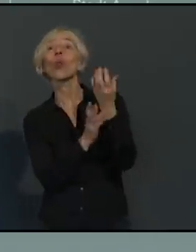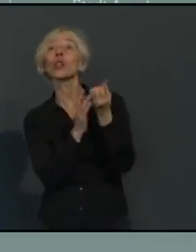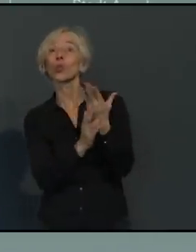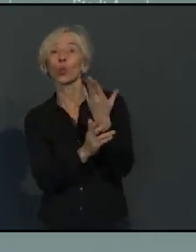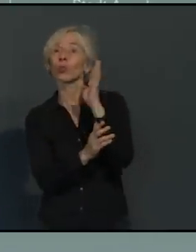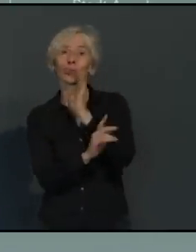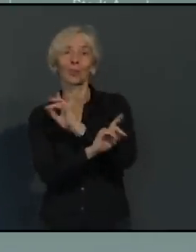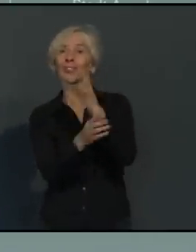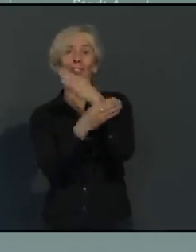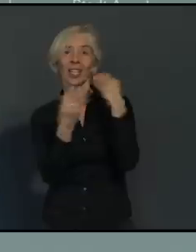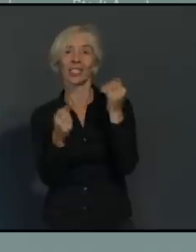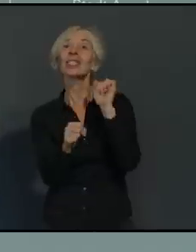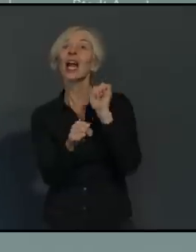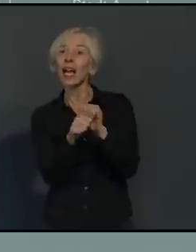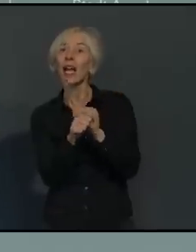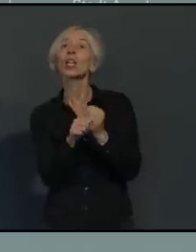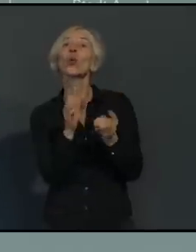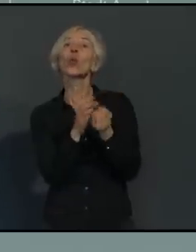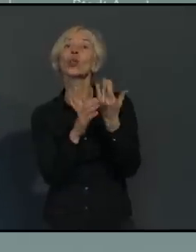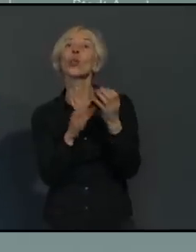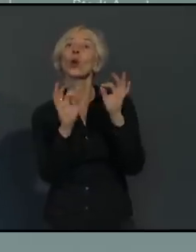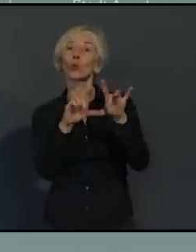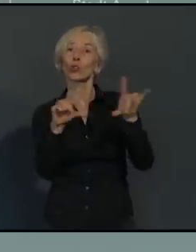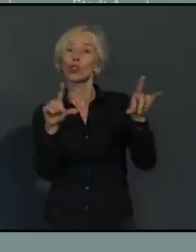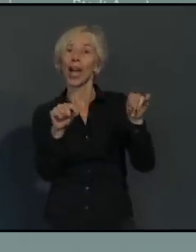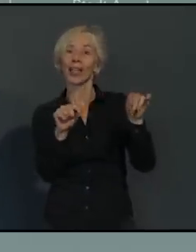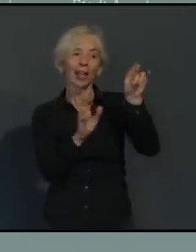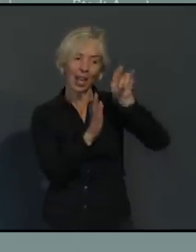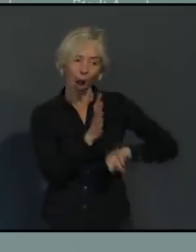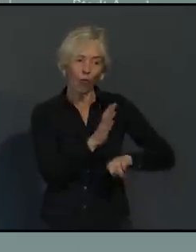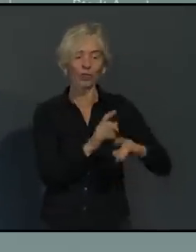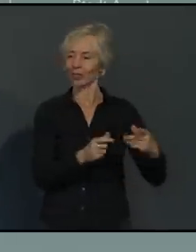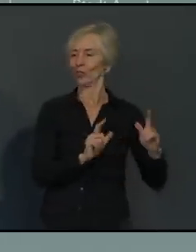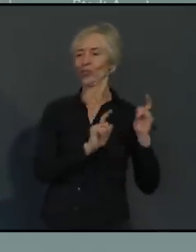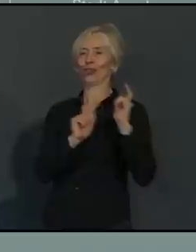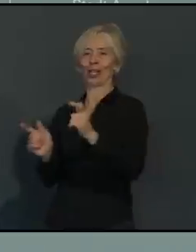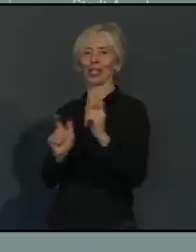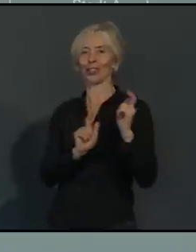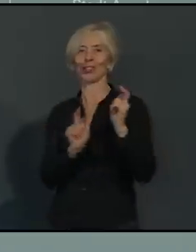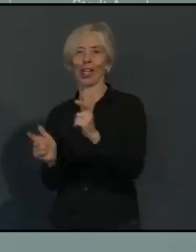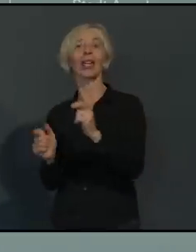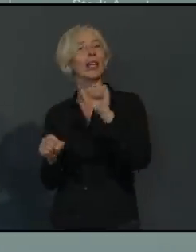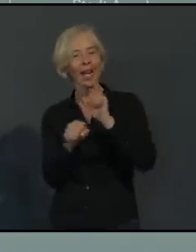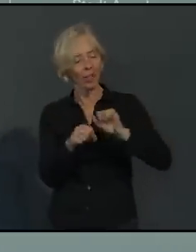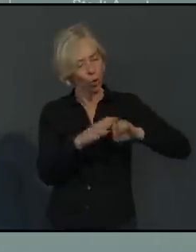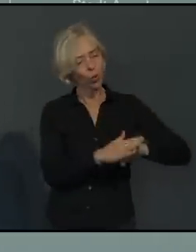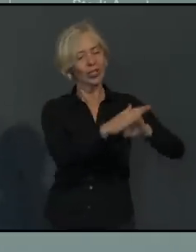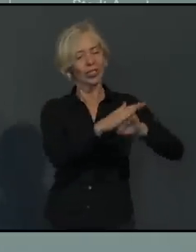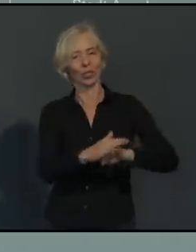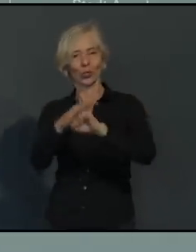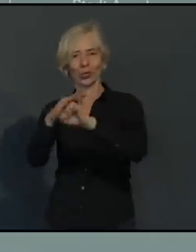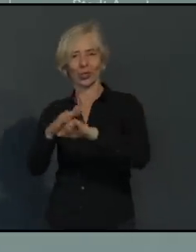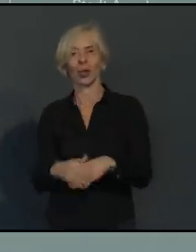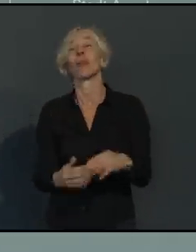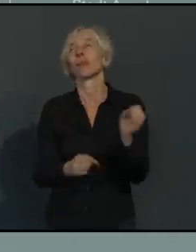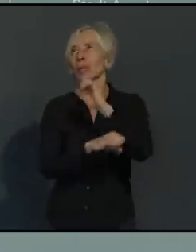schenken und somit lokale Künstler und Agenturen unterstützen. Viele machen es sich einfach. Online-Vergleichsportale sind ja